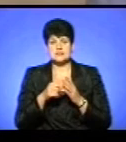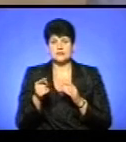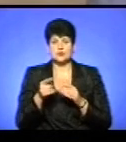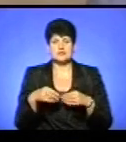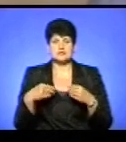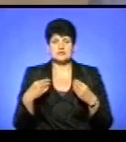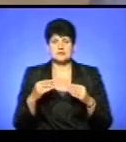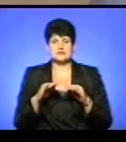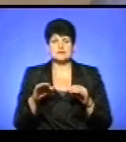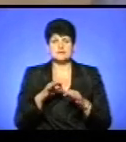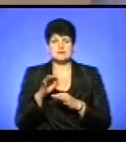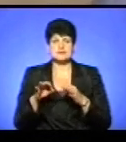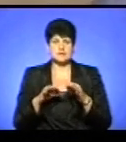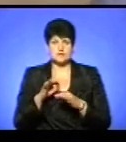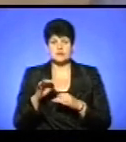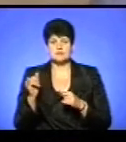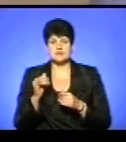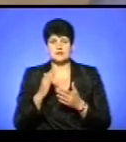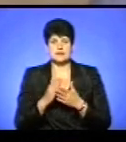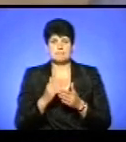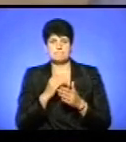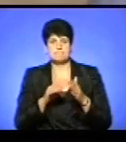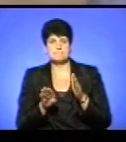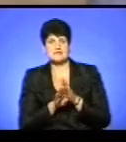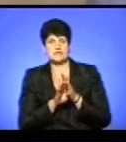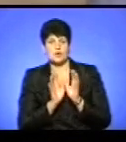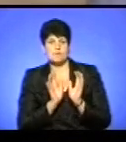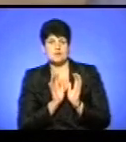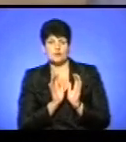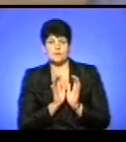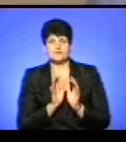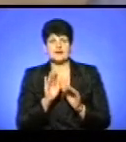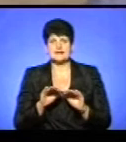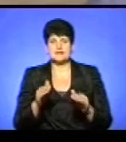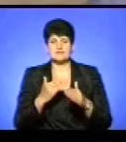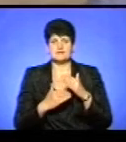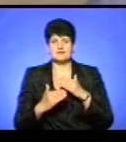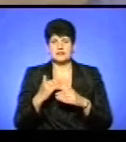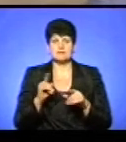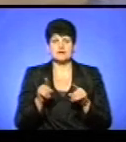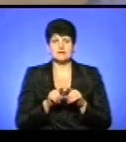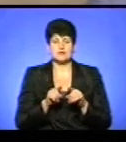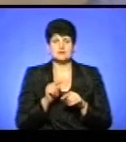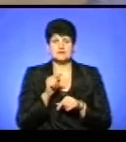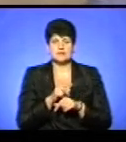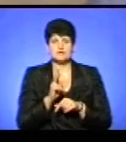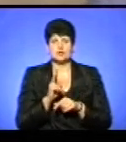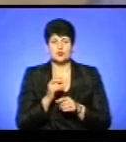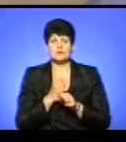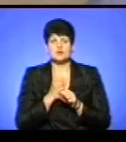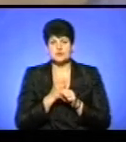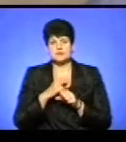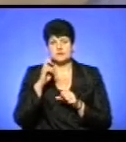надаються дітям-сиротам та дітям, які перебувають під опікою, дітям-інвалідам, а також дітям-тих громадян, які працюють в